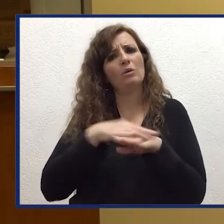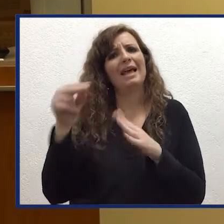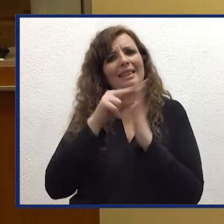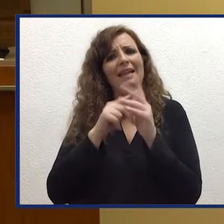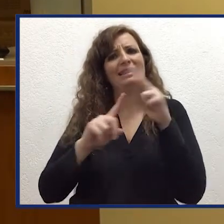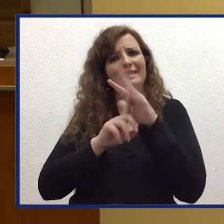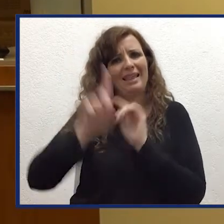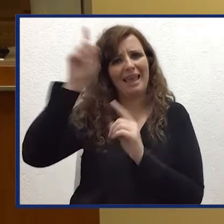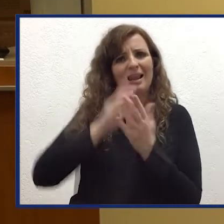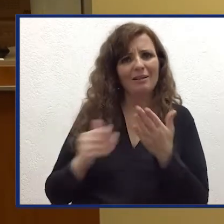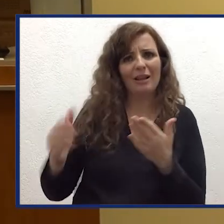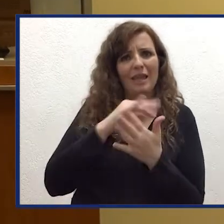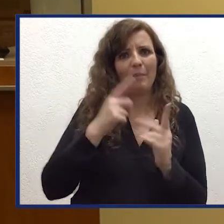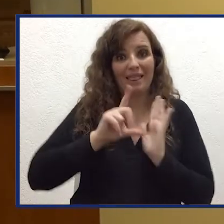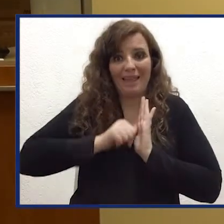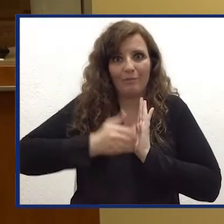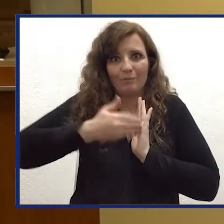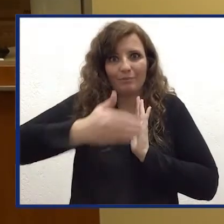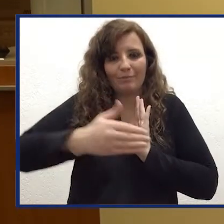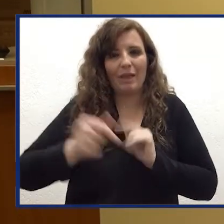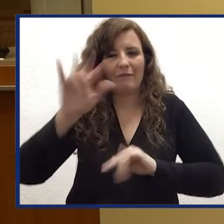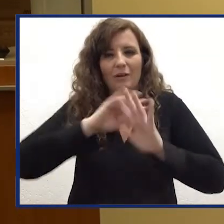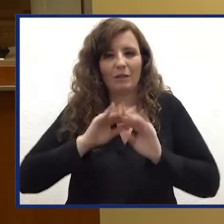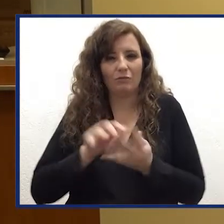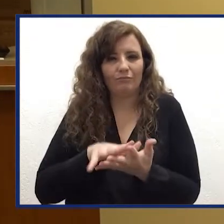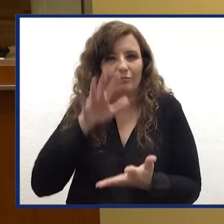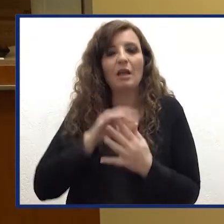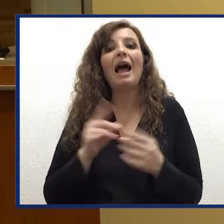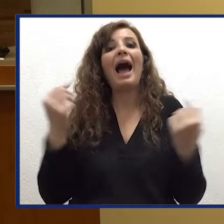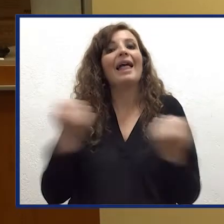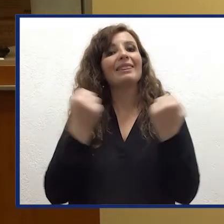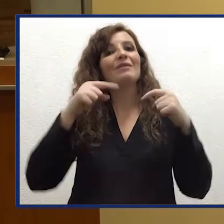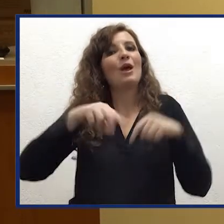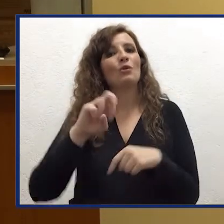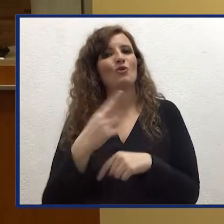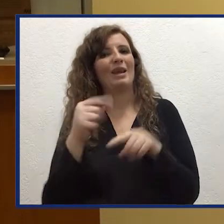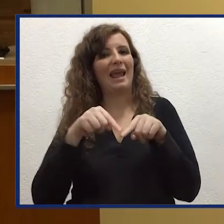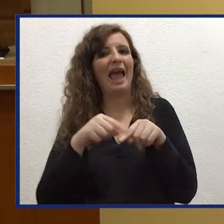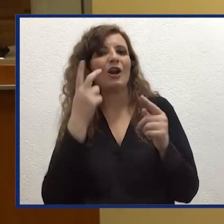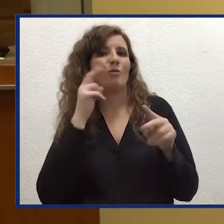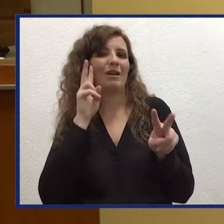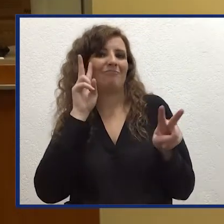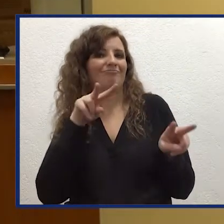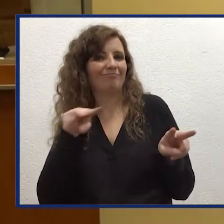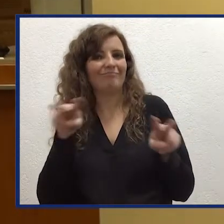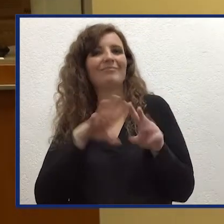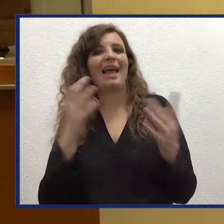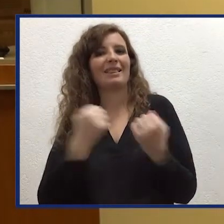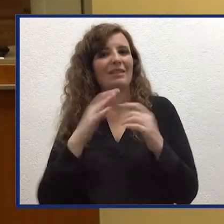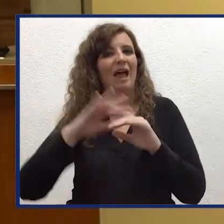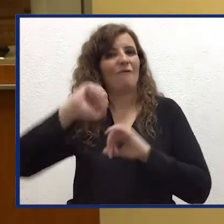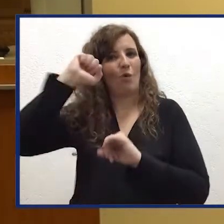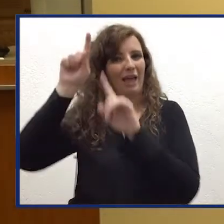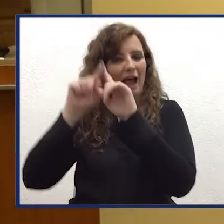i dati satellitari appunto all'alta risoluzione temporale le attività che svolgiamo qui al CNR nell'ambito dello studio del monitoraggio dell